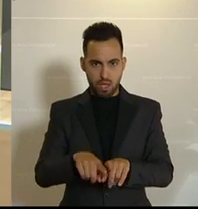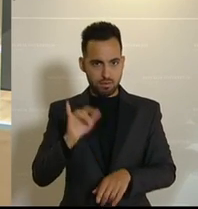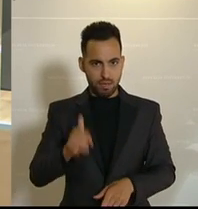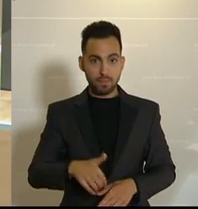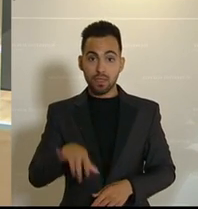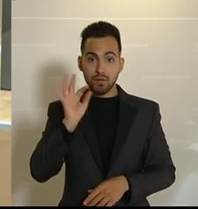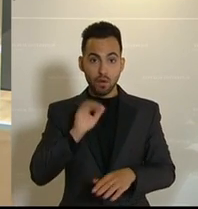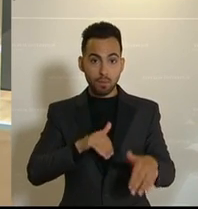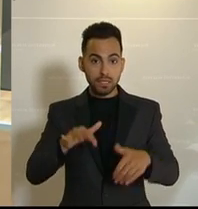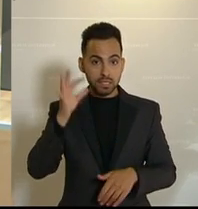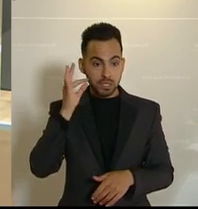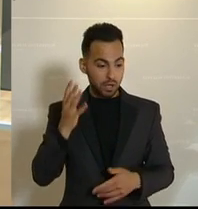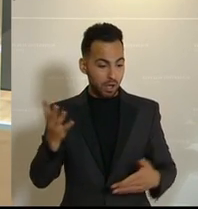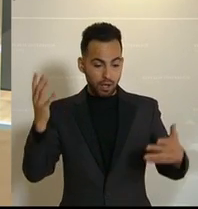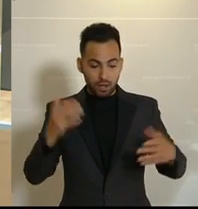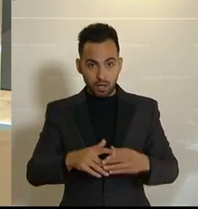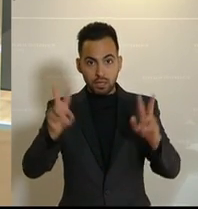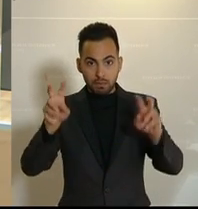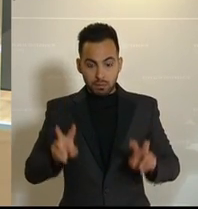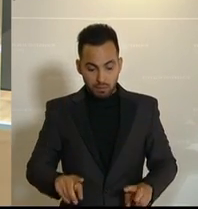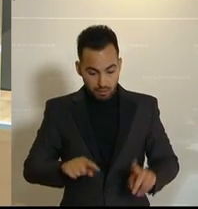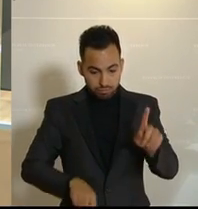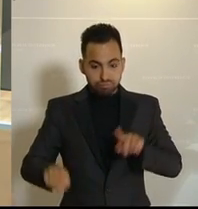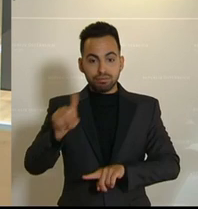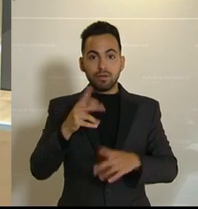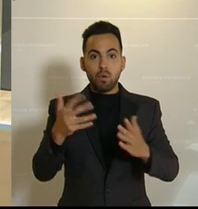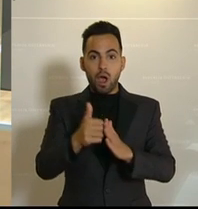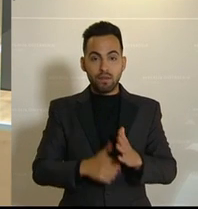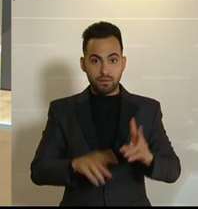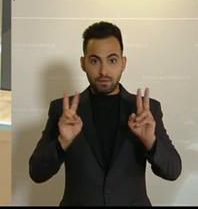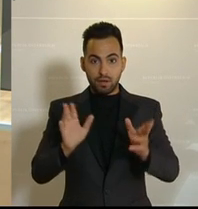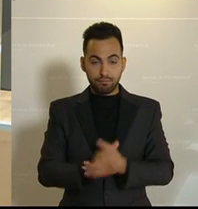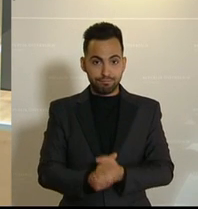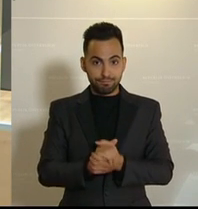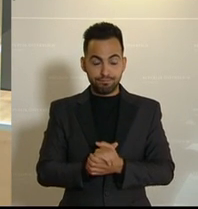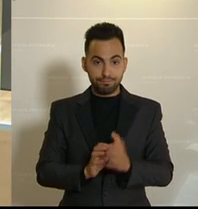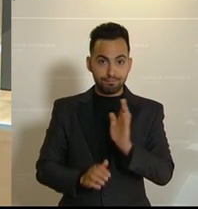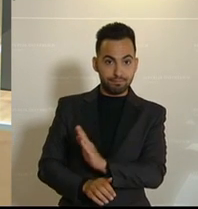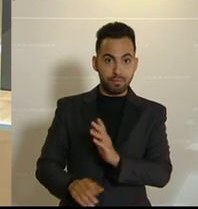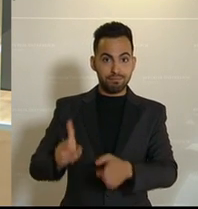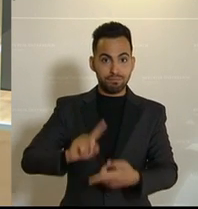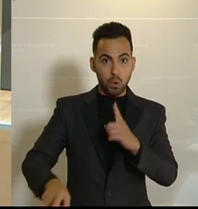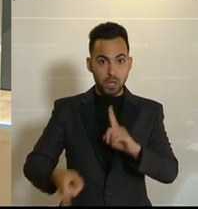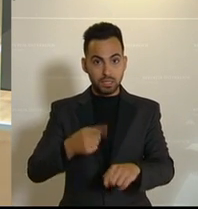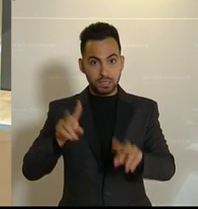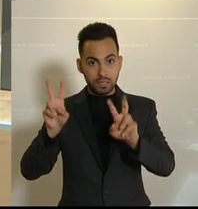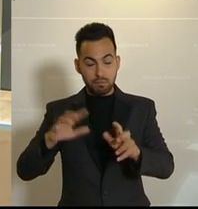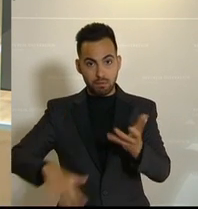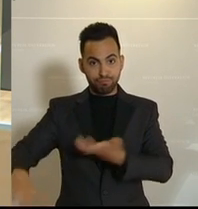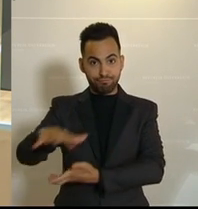Frau Ministerin, wo soll ich anfangen? Das Schlamassel Ihrer Politik umfasst die gesamte